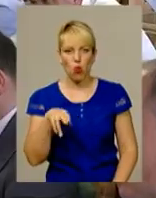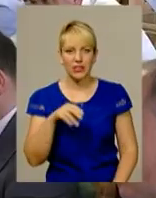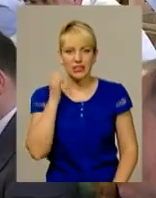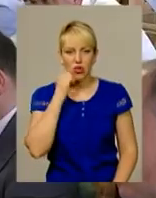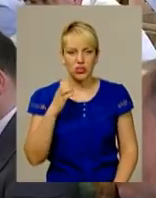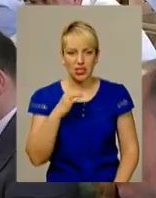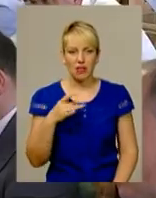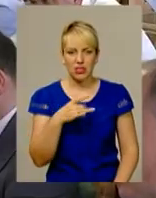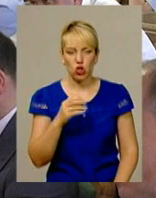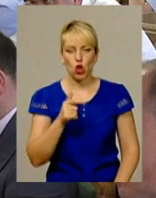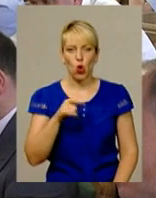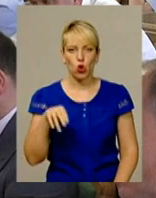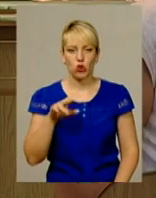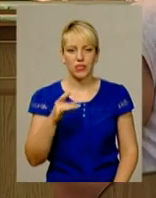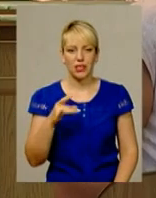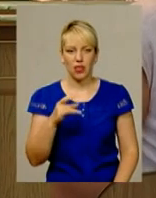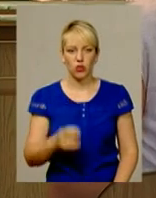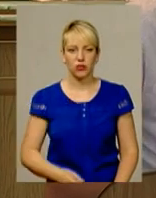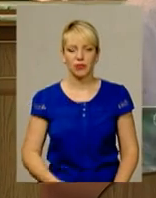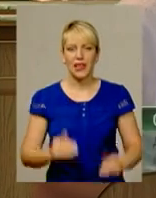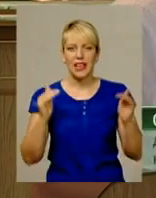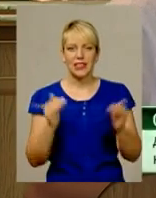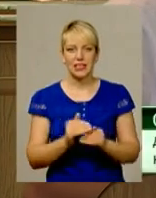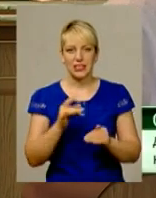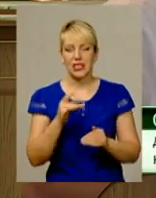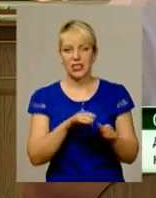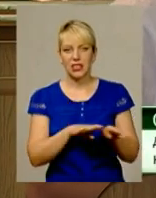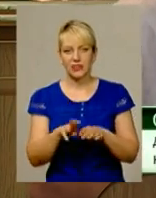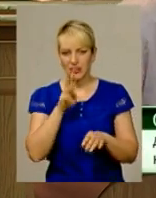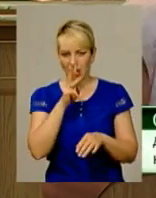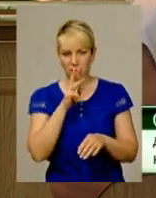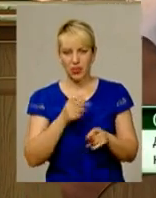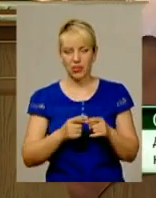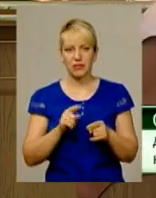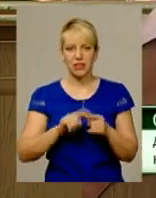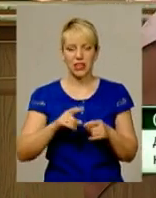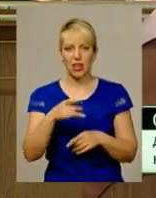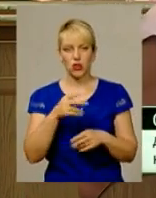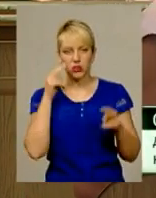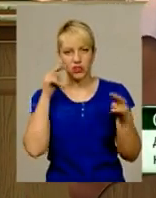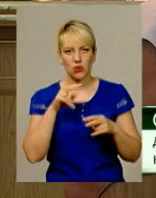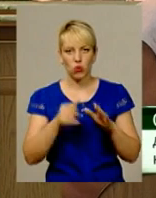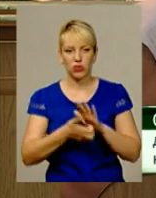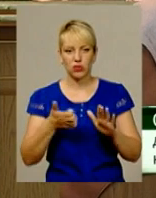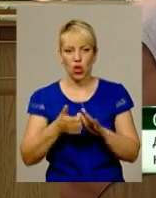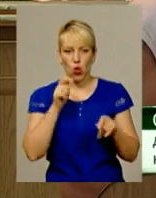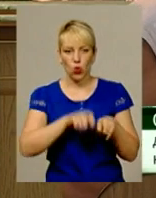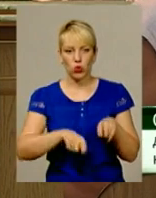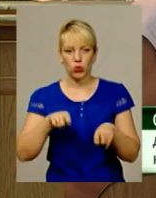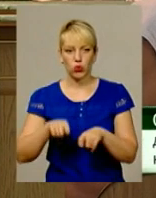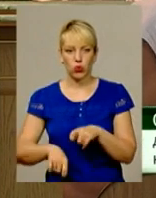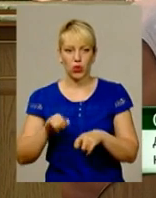Старосинявському та Городоцькому районах. Низький рівень заробітної плати у вищезазначених районах свідчить про недостатній контроль